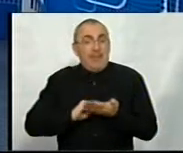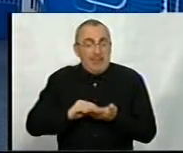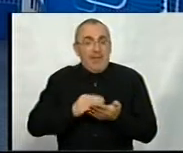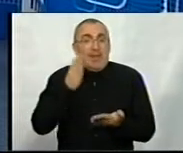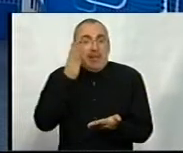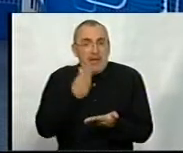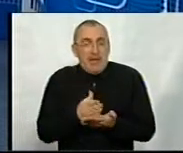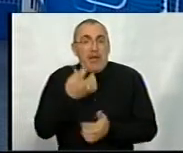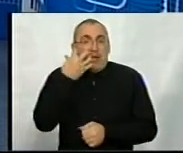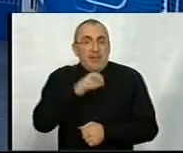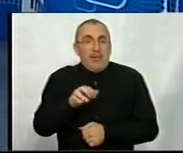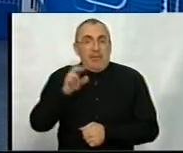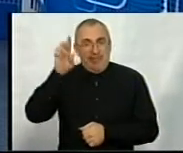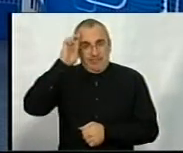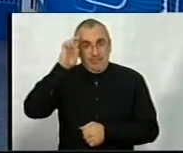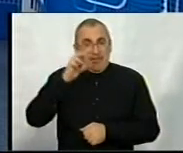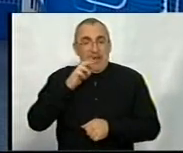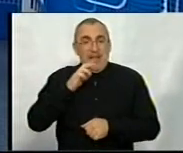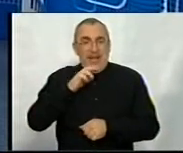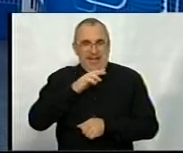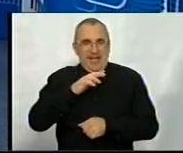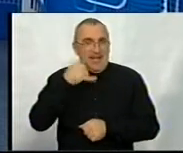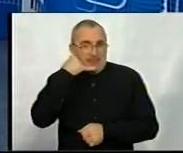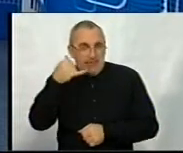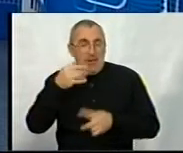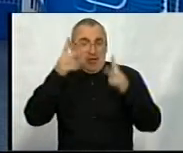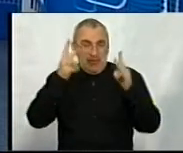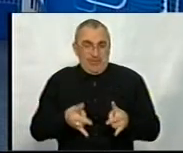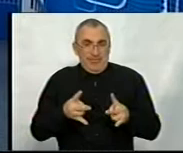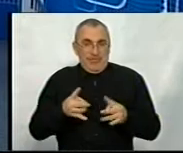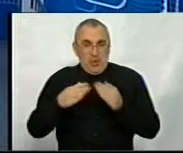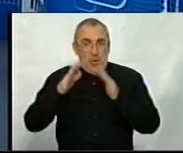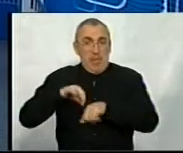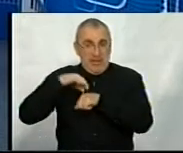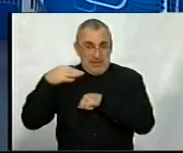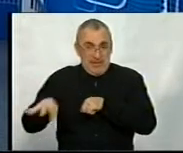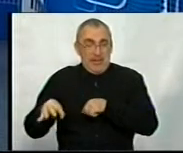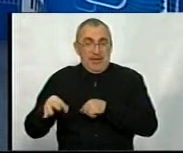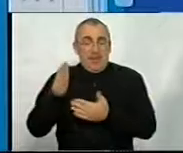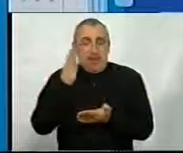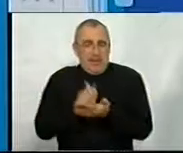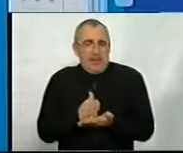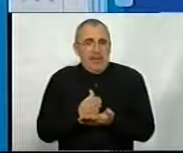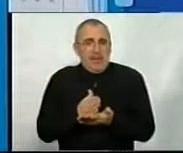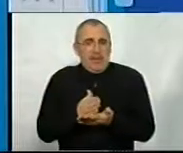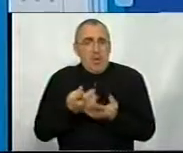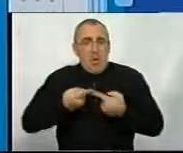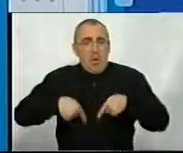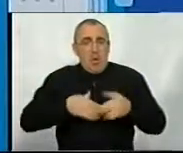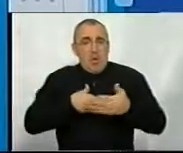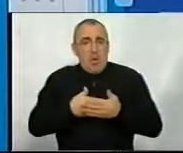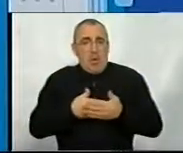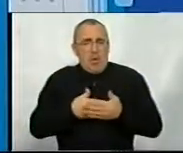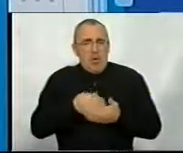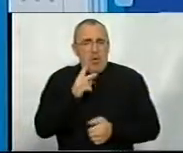існує також гаряча національна лінія для людей, які постраждали від домашнього насилля. Є у нас організація громадська